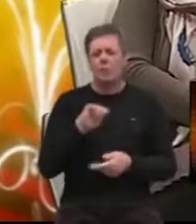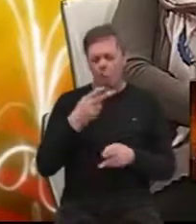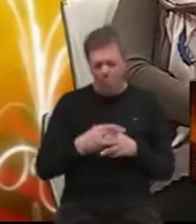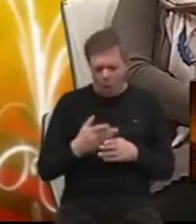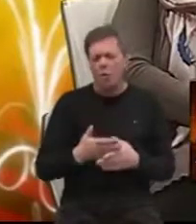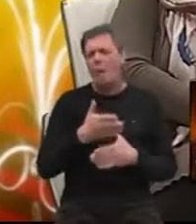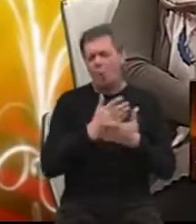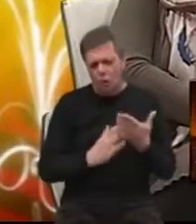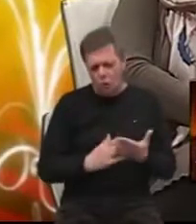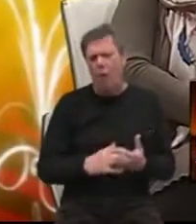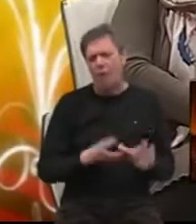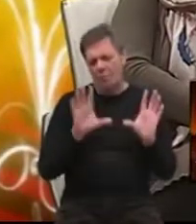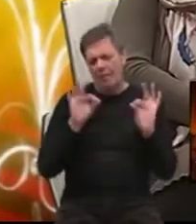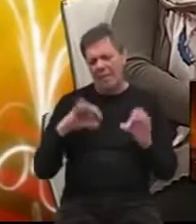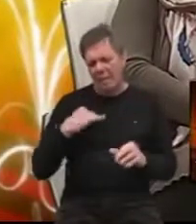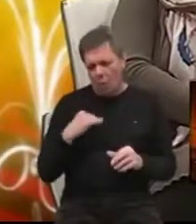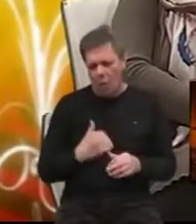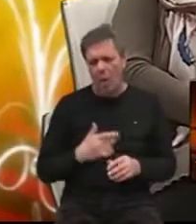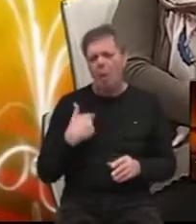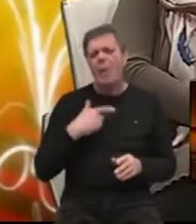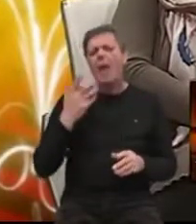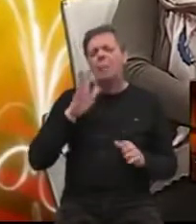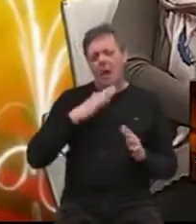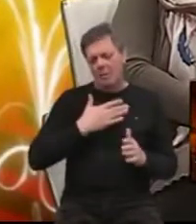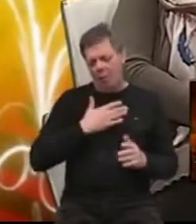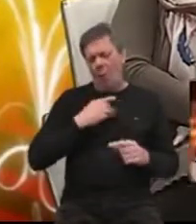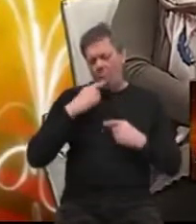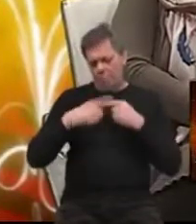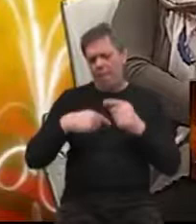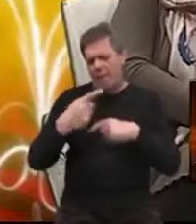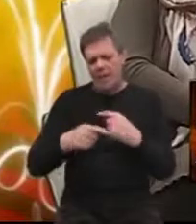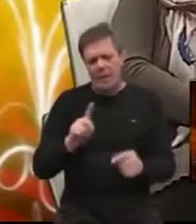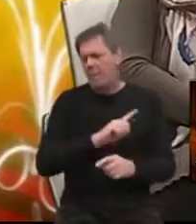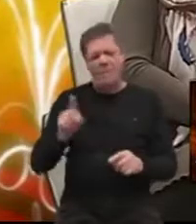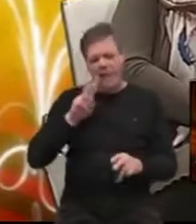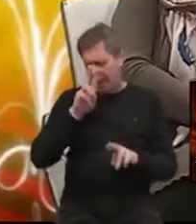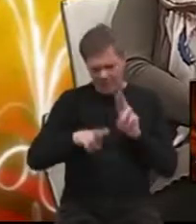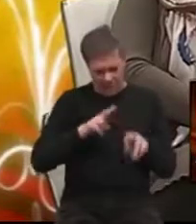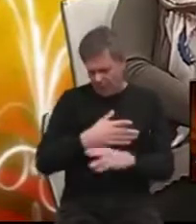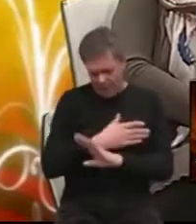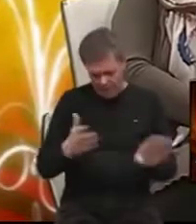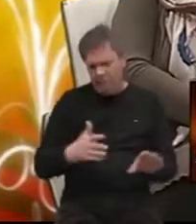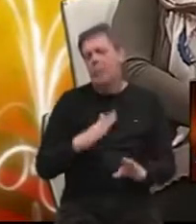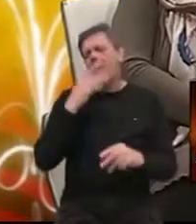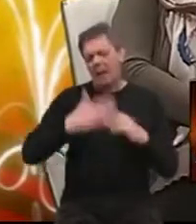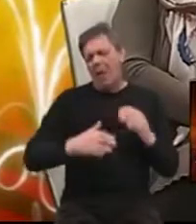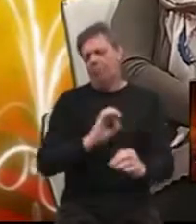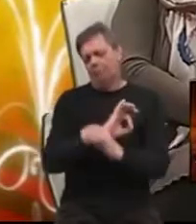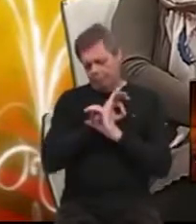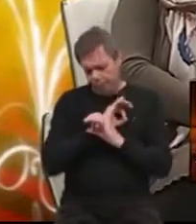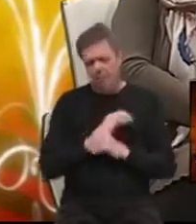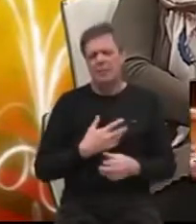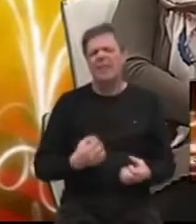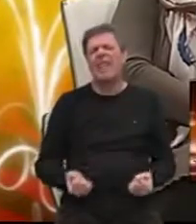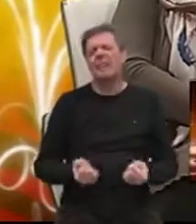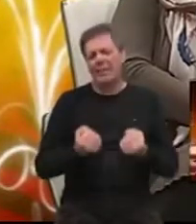koja prosječno traje 10 godina i koja ima svoje faze, koja je neizlječiva, koja završi sa smrću, koja završi